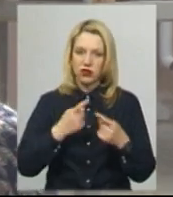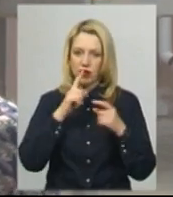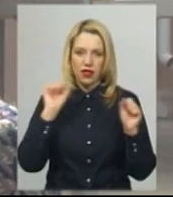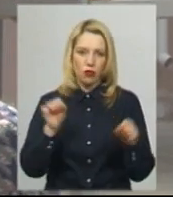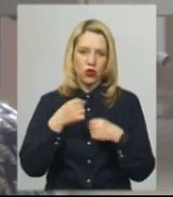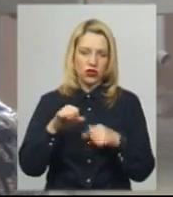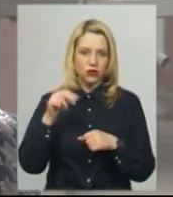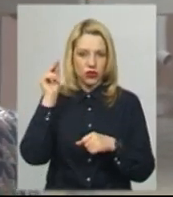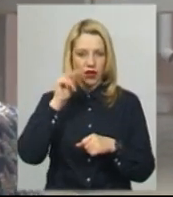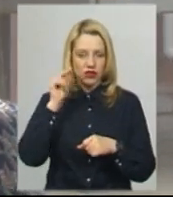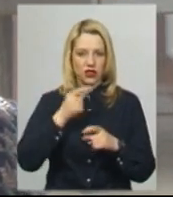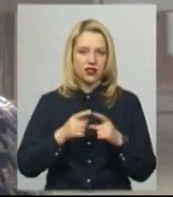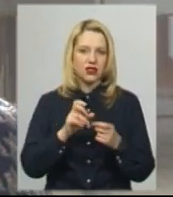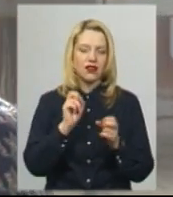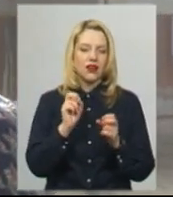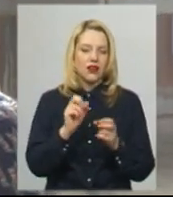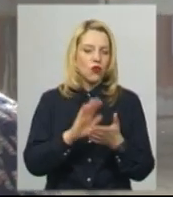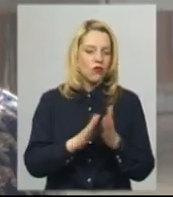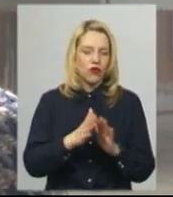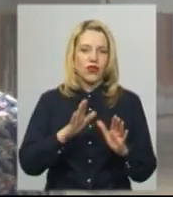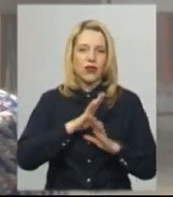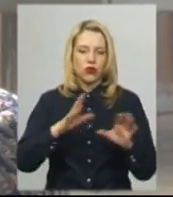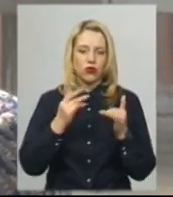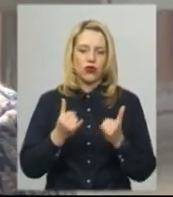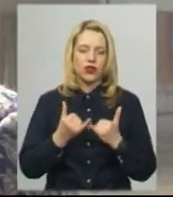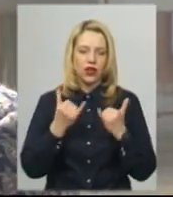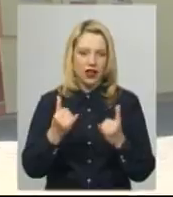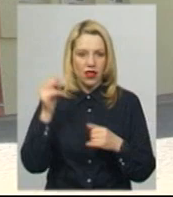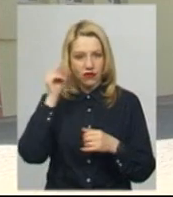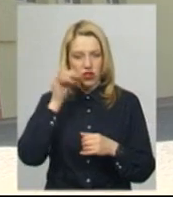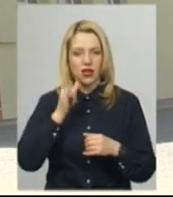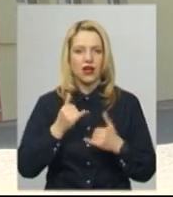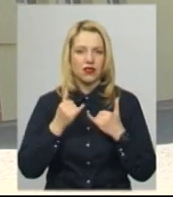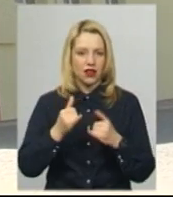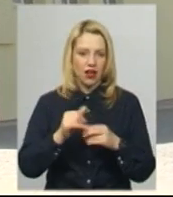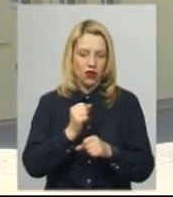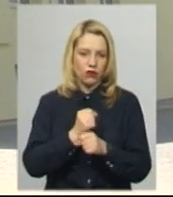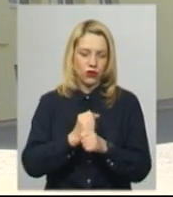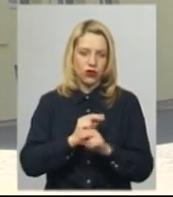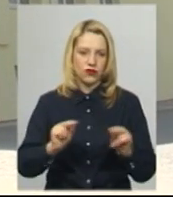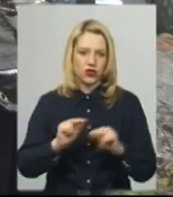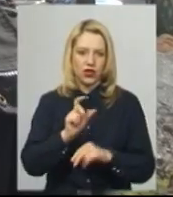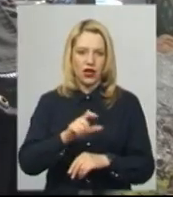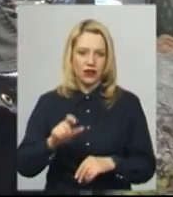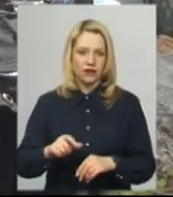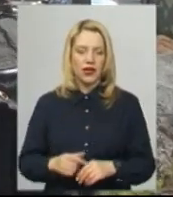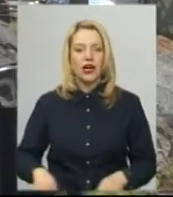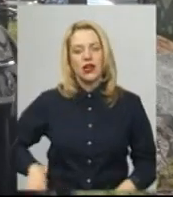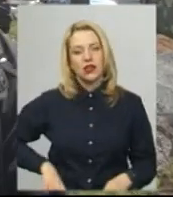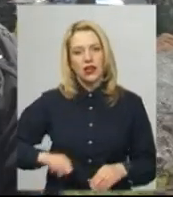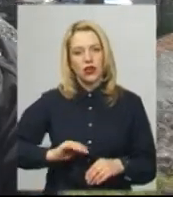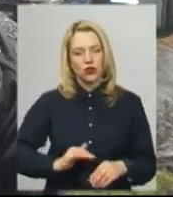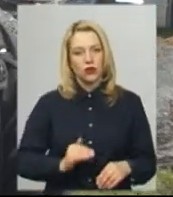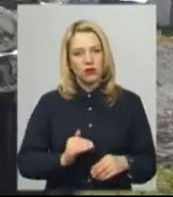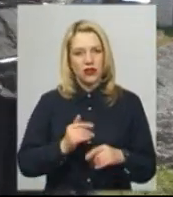навчатися. Це умов не було ні для навчання дітей, ні для роботи вчителів. Директор будівельної компанії-підрядника Олександр Клімчук